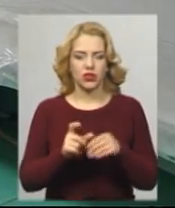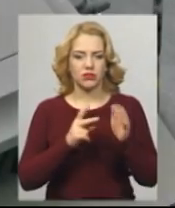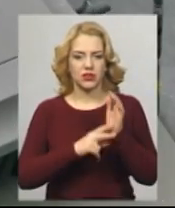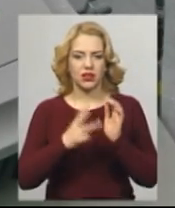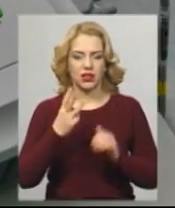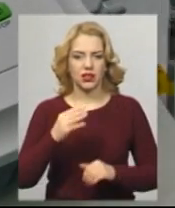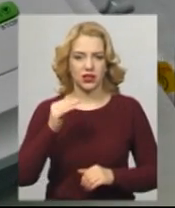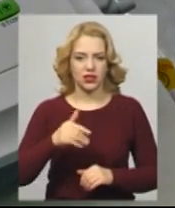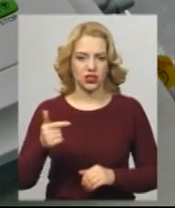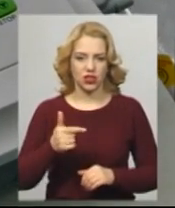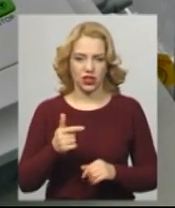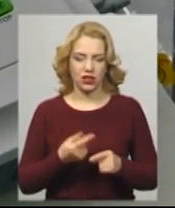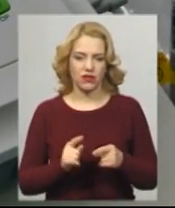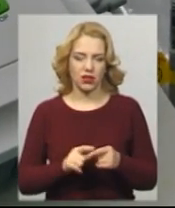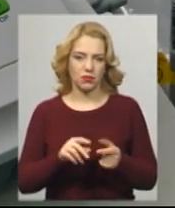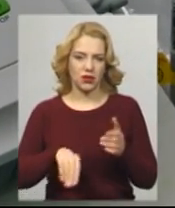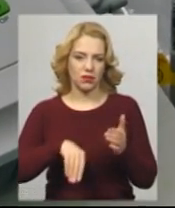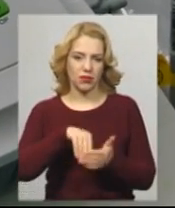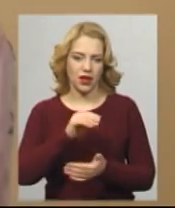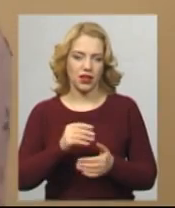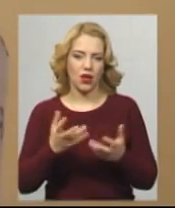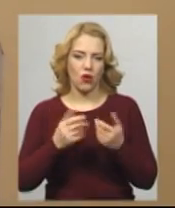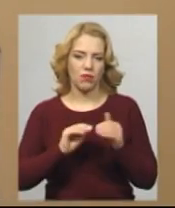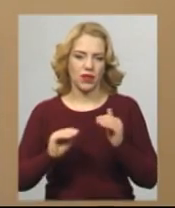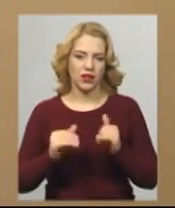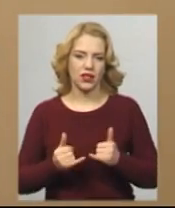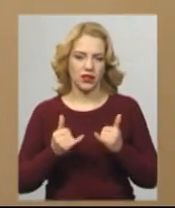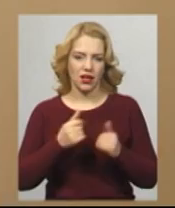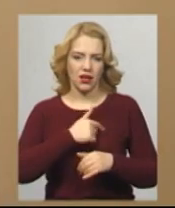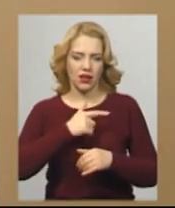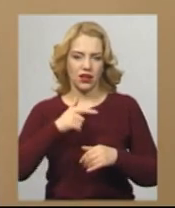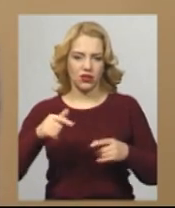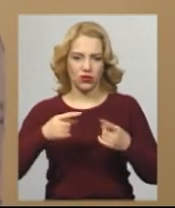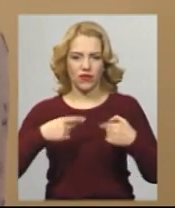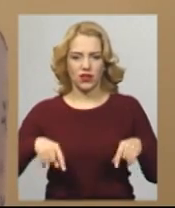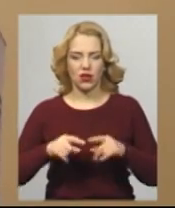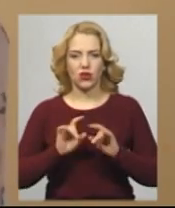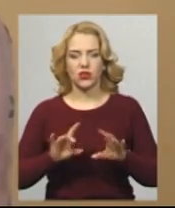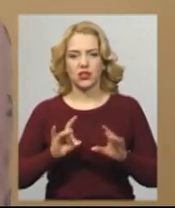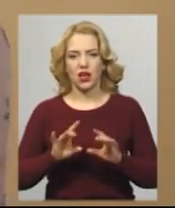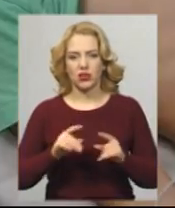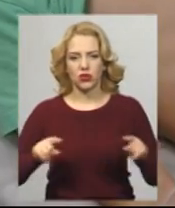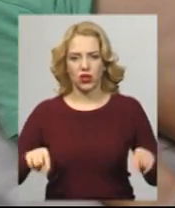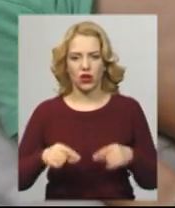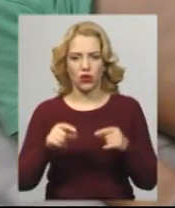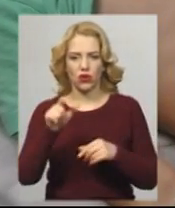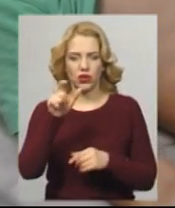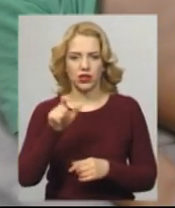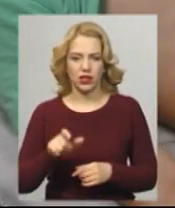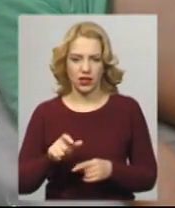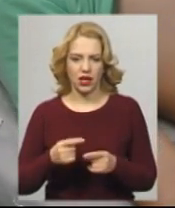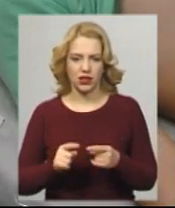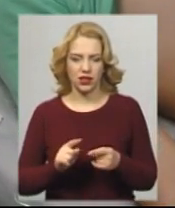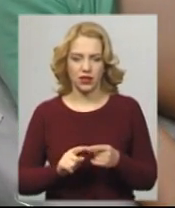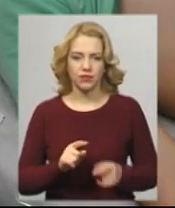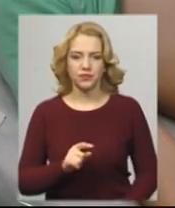За них і придбали обладнання для кардіологічного відділення, каже координаторка по роботі з волонтерами у Хмельницькій області від фонду «Серце до